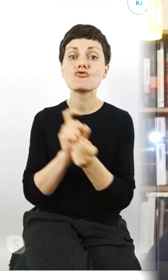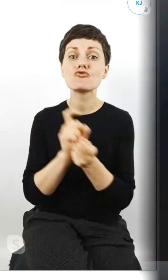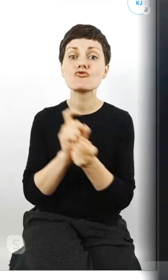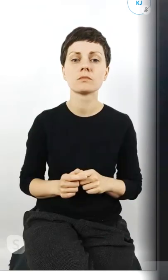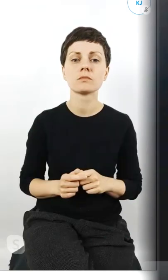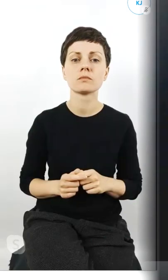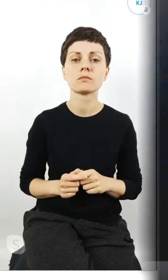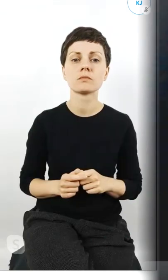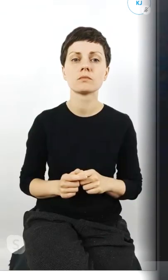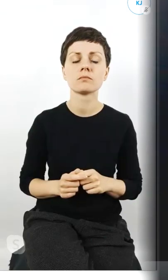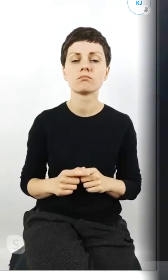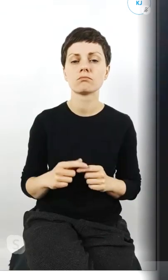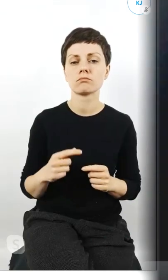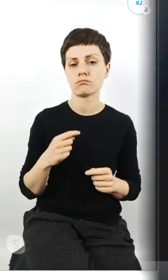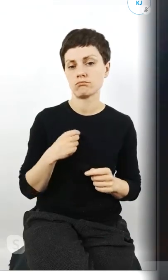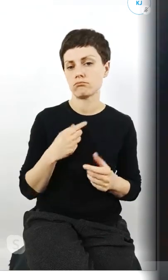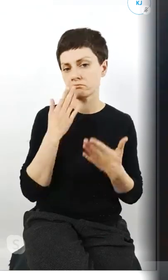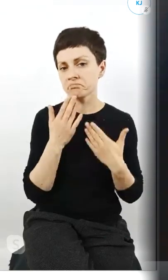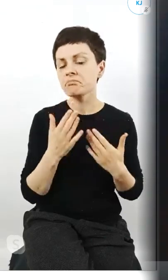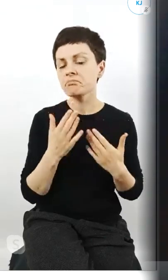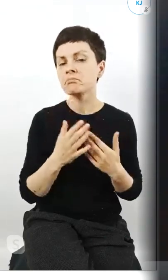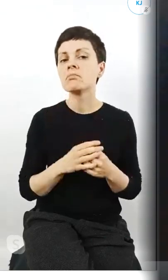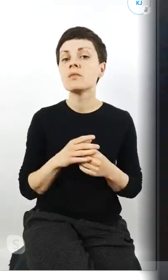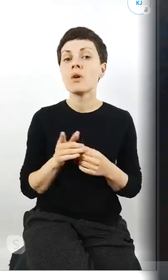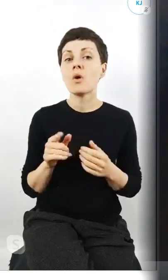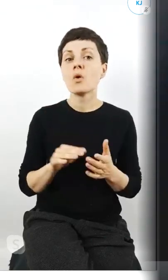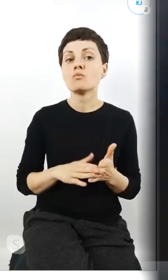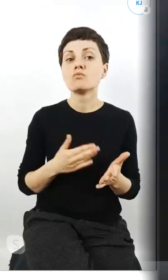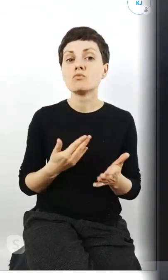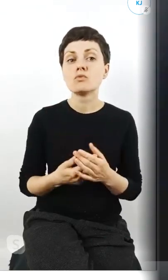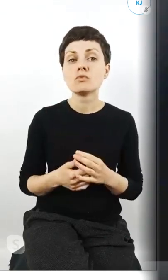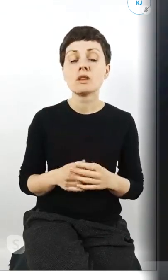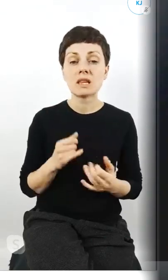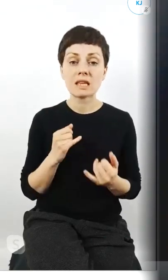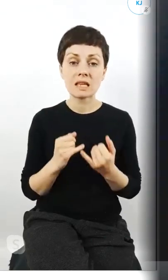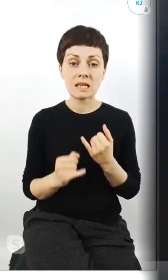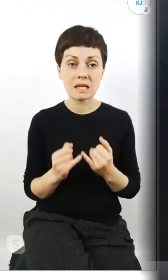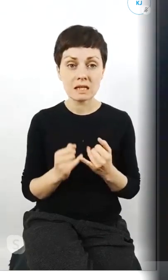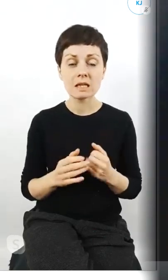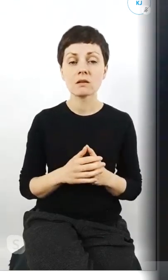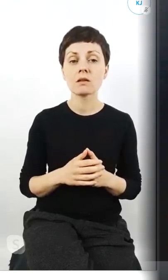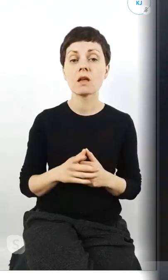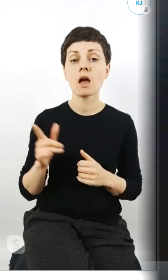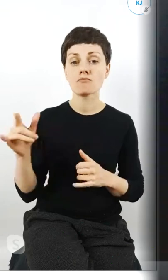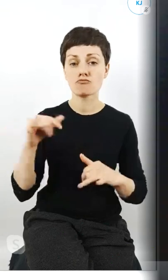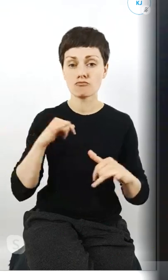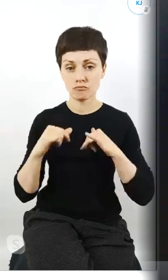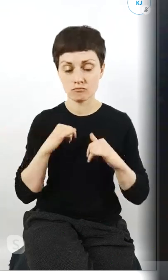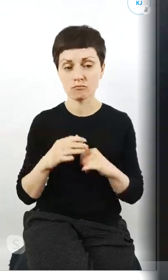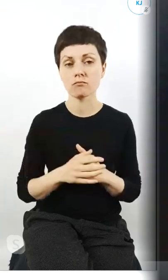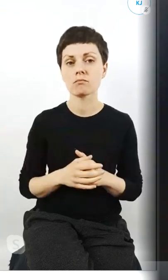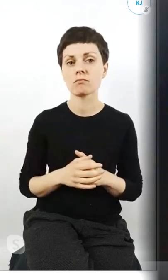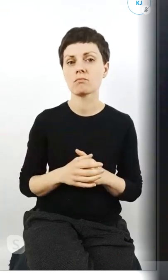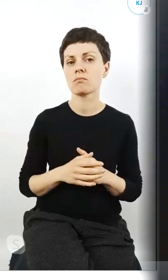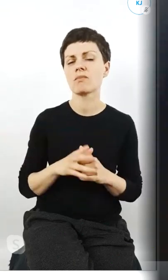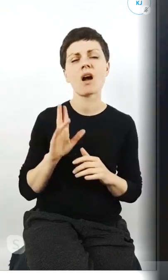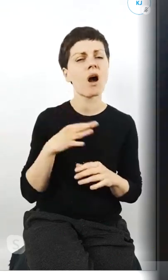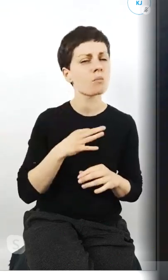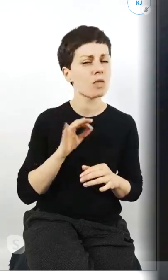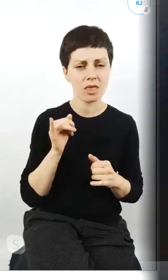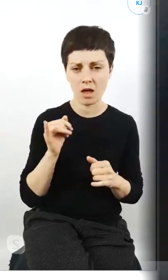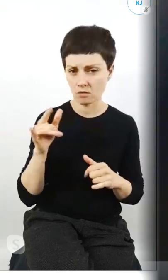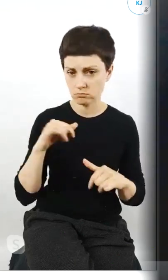mi się wydaje też że ten przykład idzie z góry jeżeli partia rządząca jak którakolwiek by to nie była